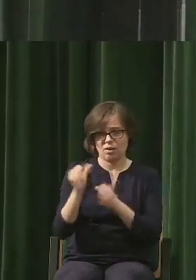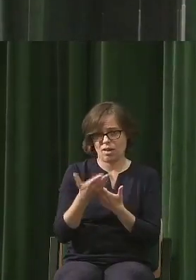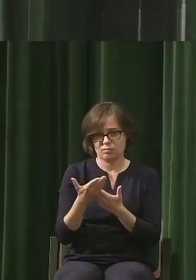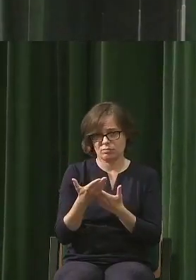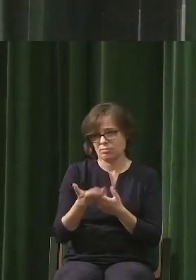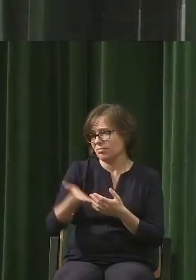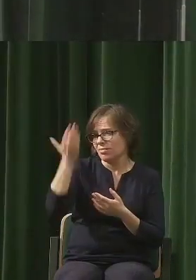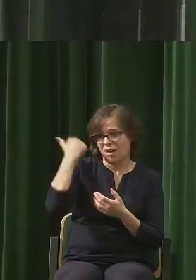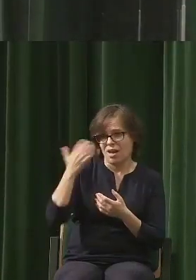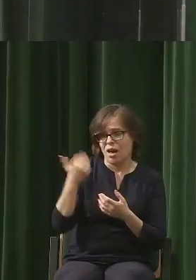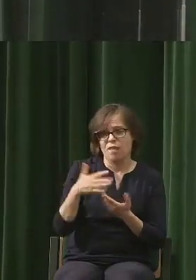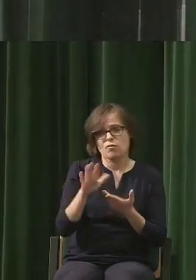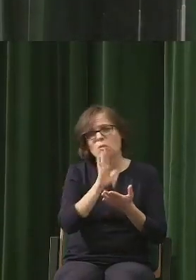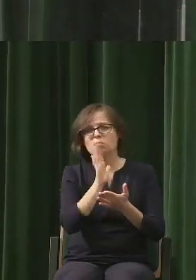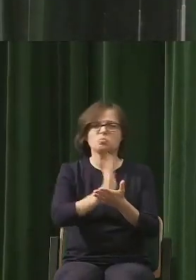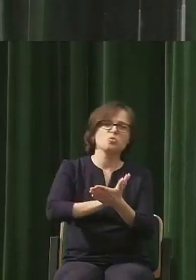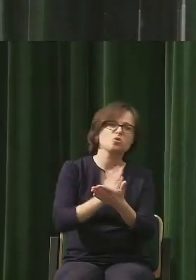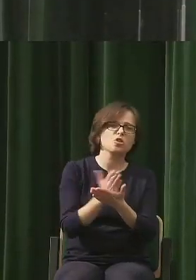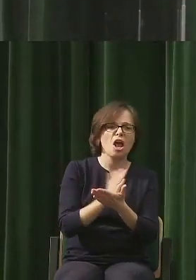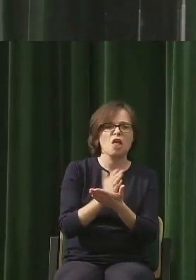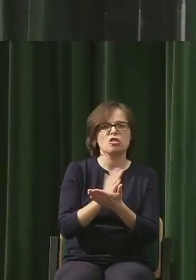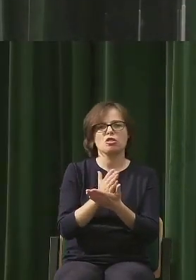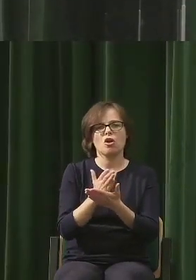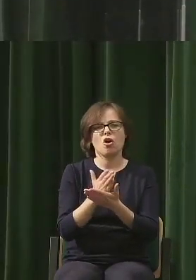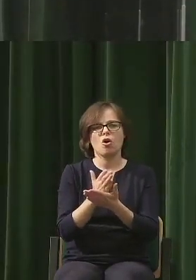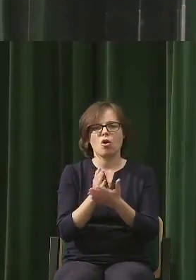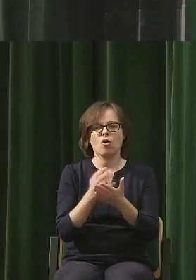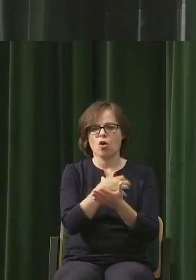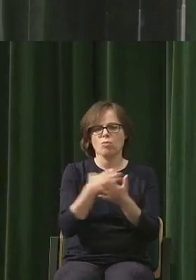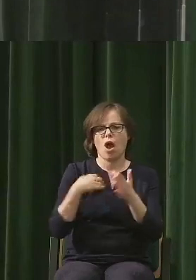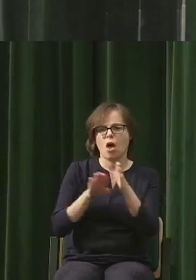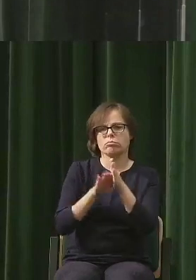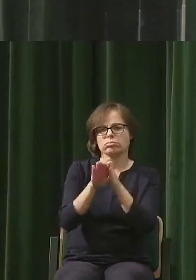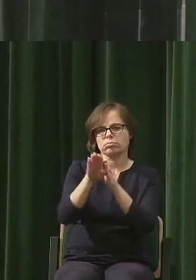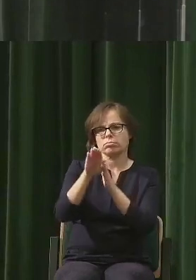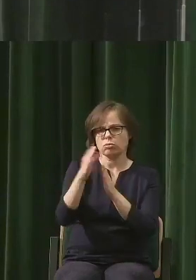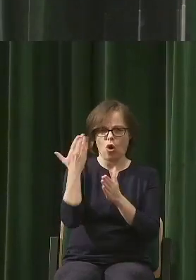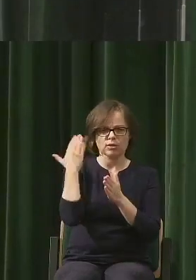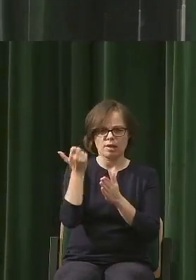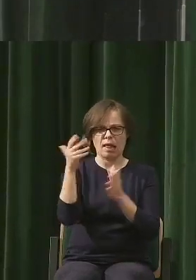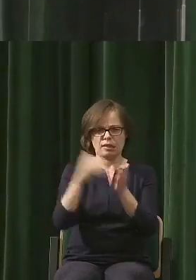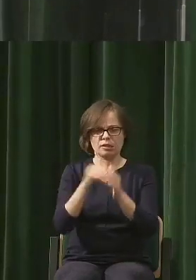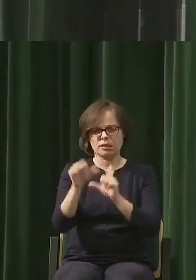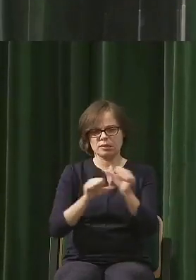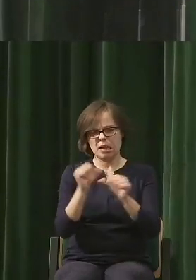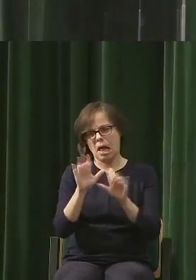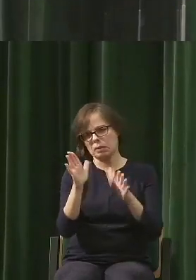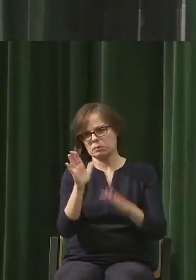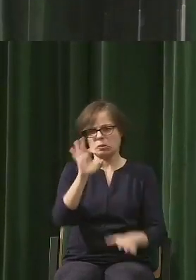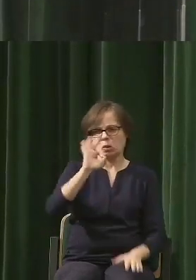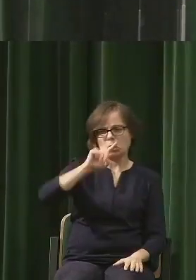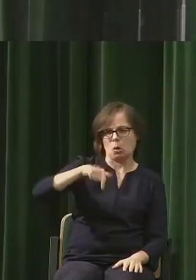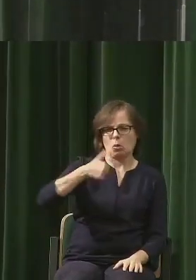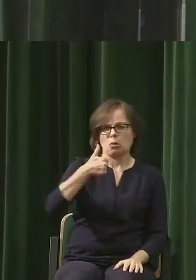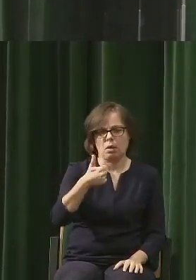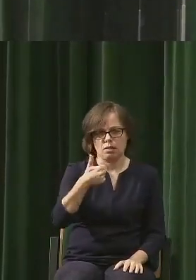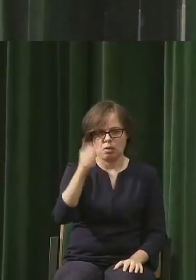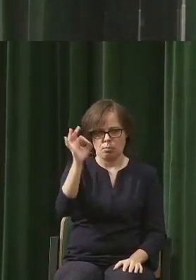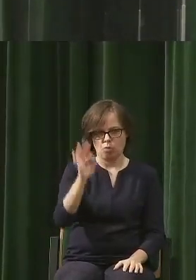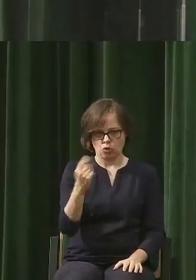sprzeciętne tempo wzrostu przez parę tysięcy lat ostatnio wynosiło mniej niż 0,1%